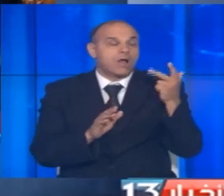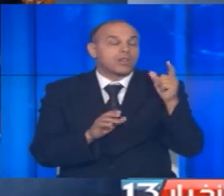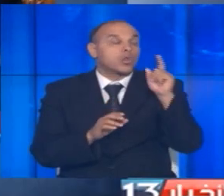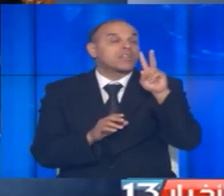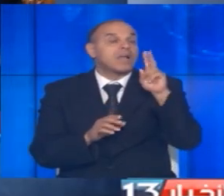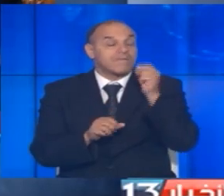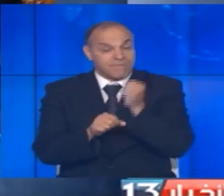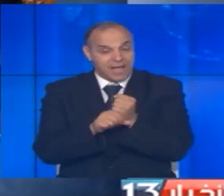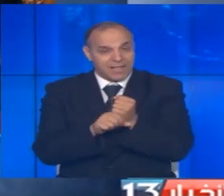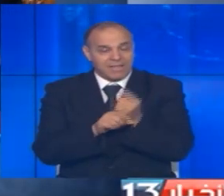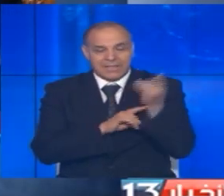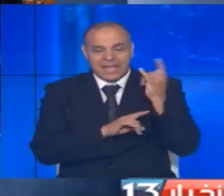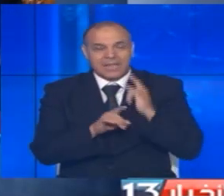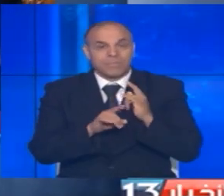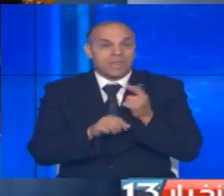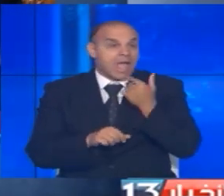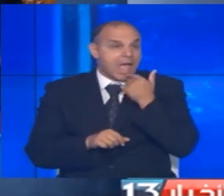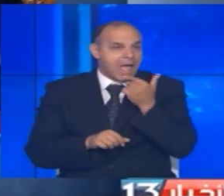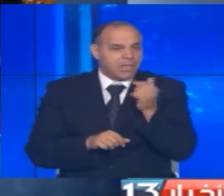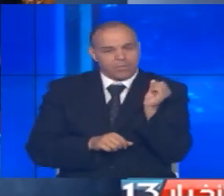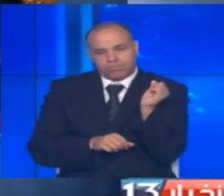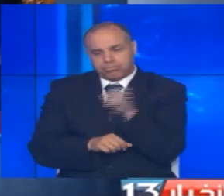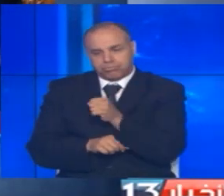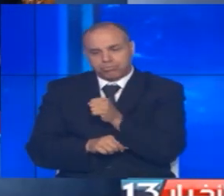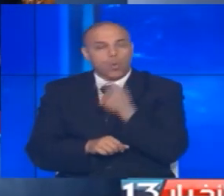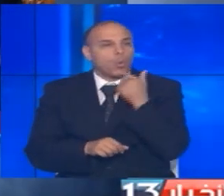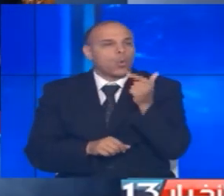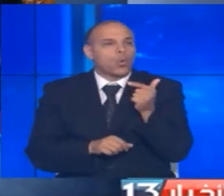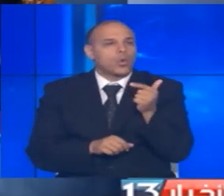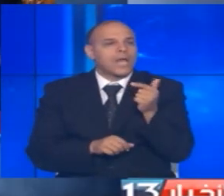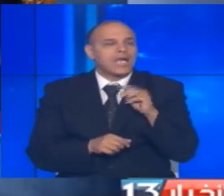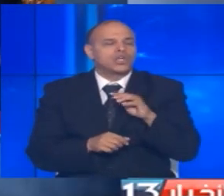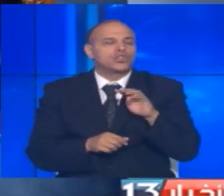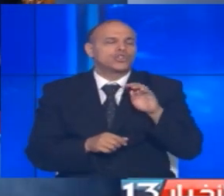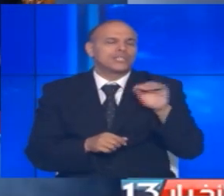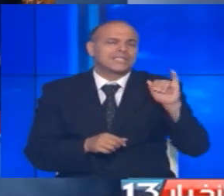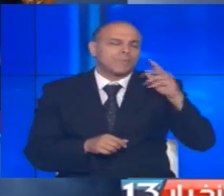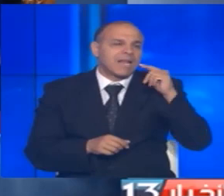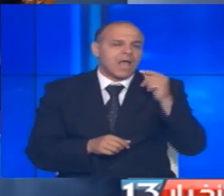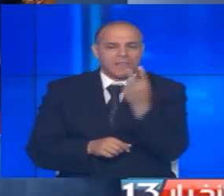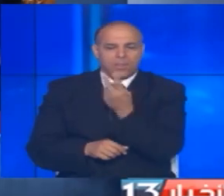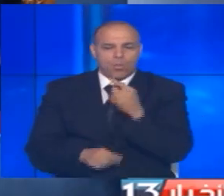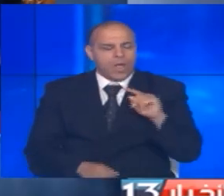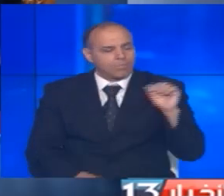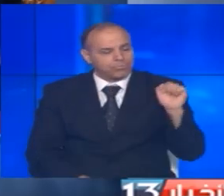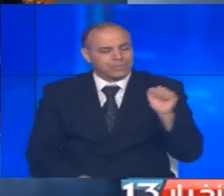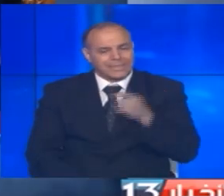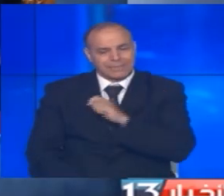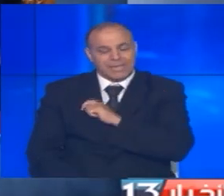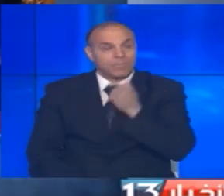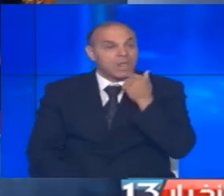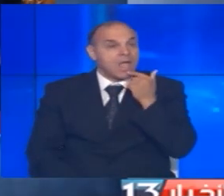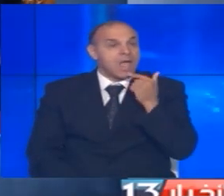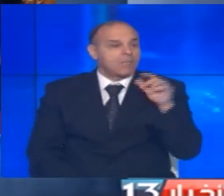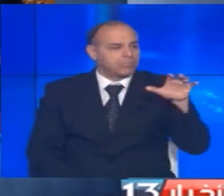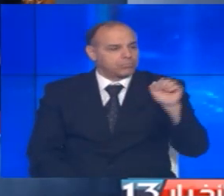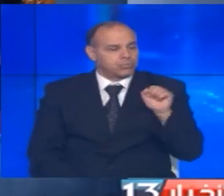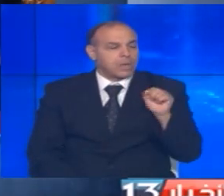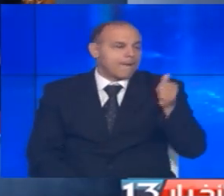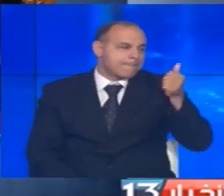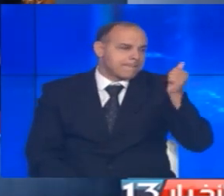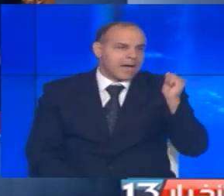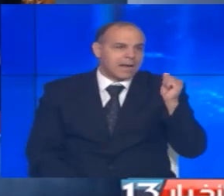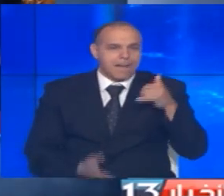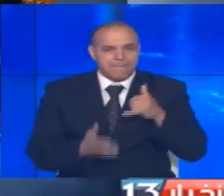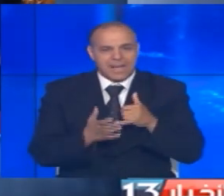عشرة في تاريخه إثر الفوز على مواطنه إشبيليا بهدفين مقابل هدف في اللقاء الذي استضفته مساء